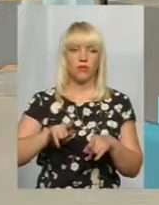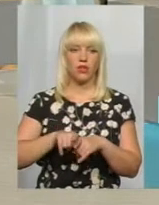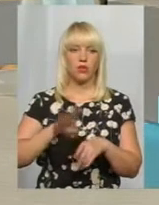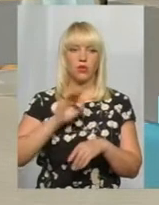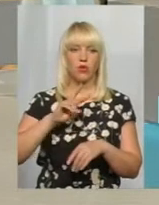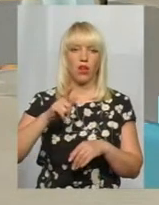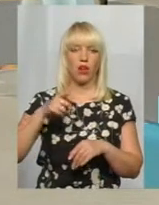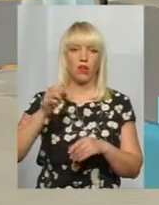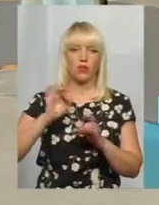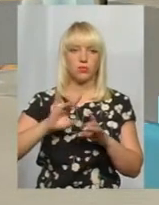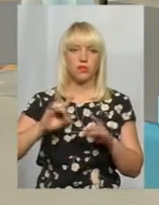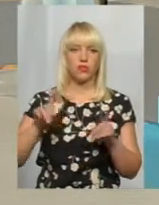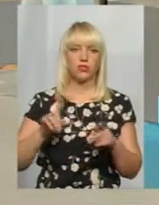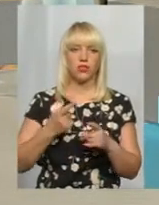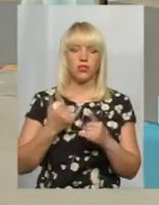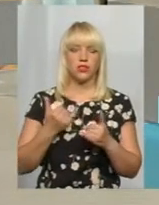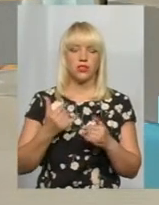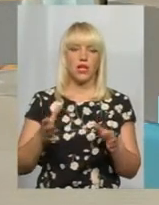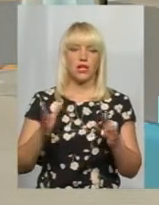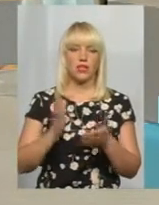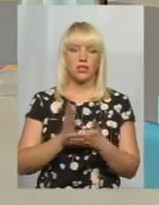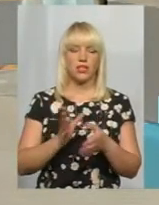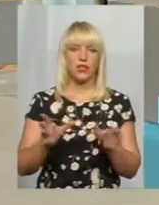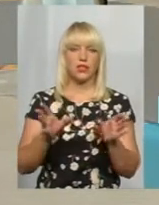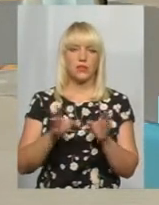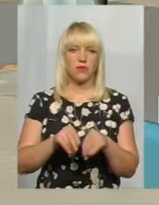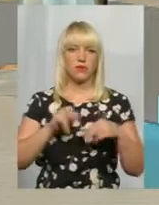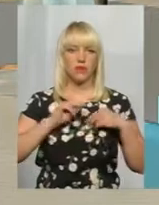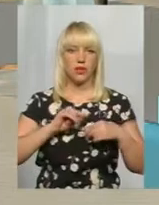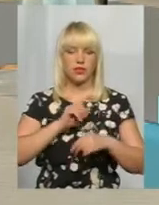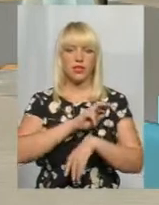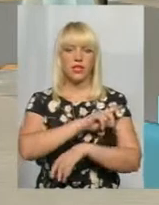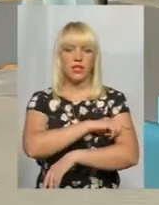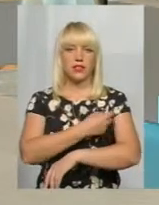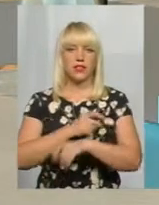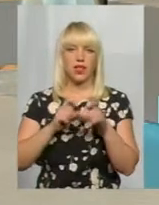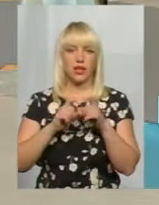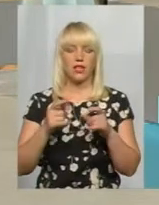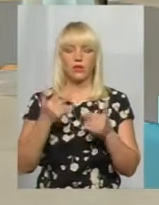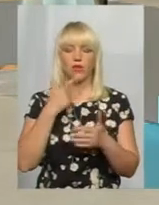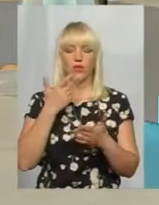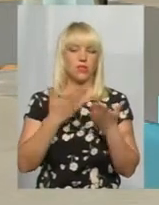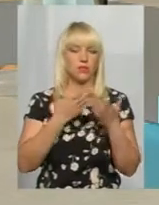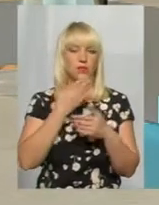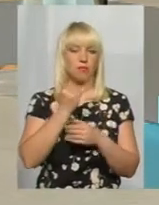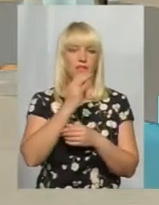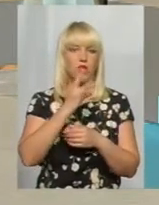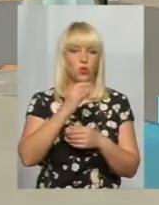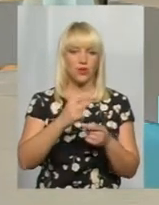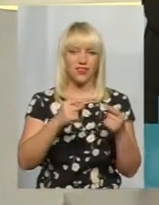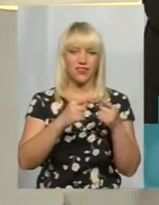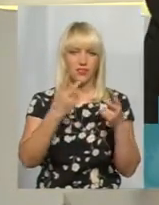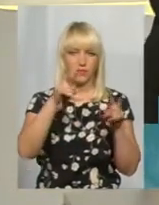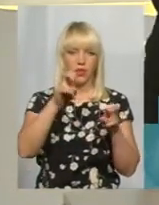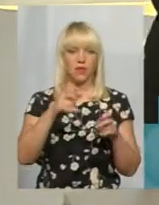розповіла про те, що зараз дуже тісна є взаимодія з лікарями, тобто буває таке, що певного виду інсуліну немає, і тоді доводиться все ж таки